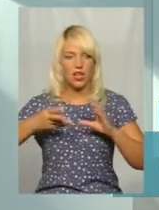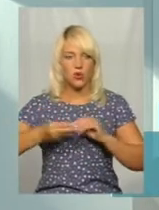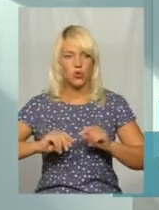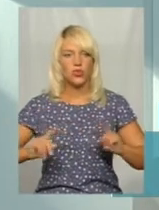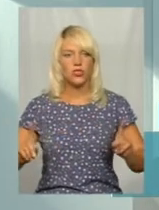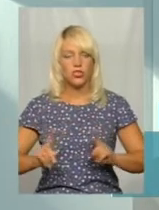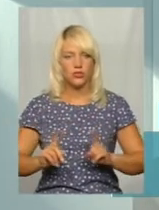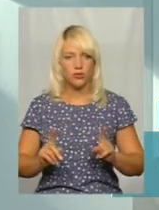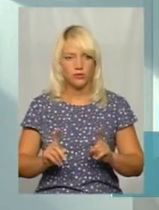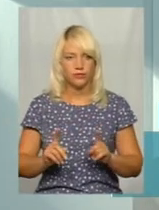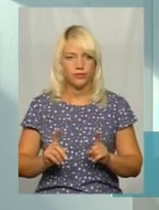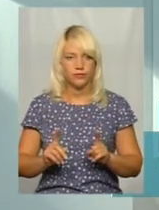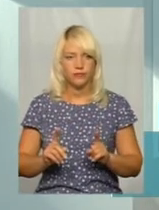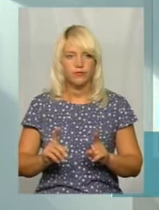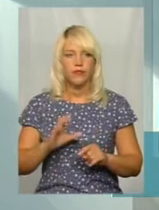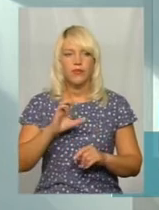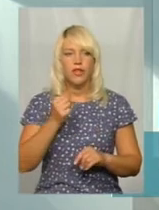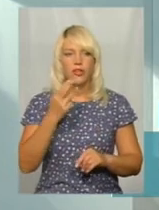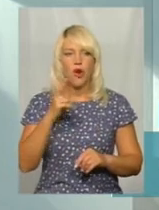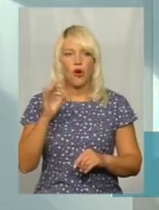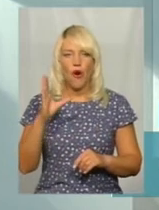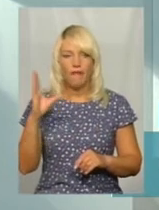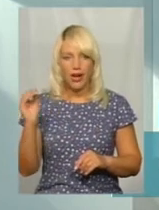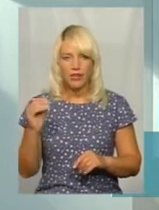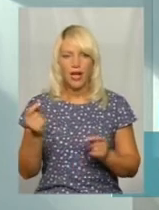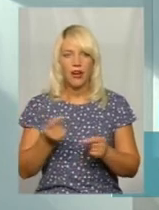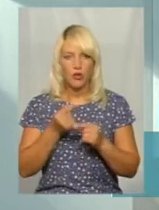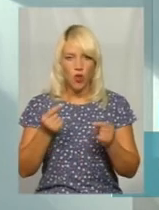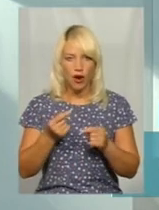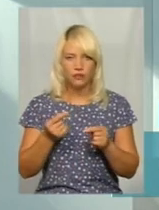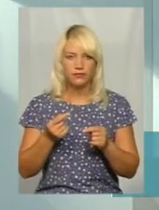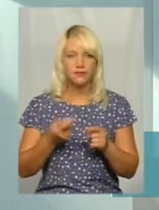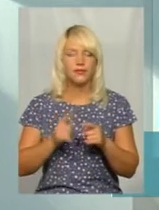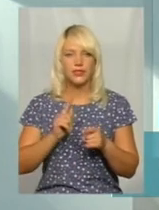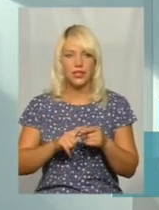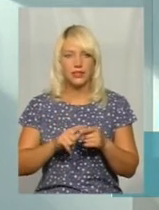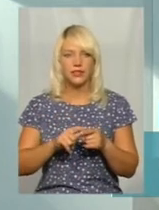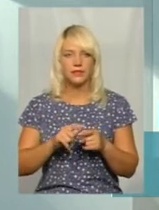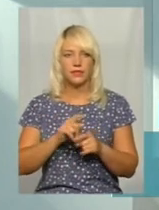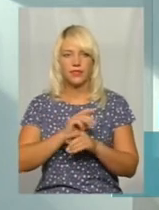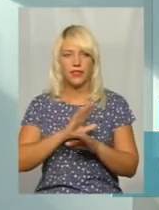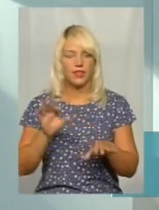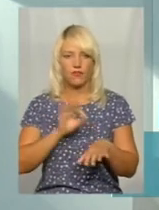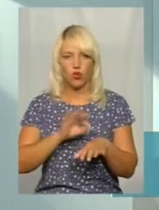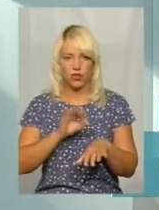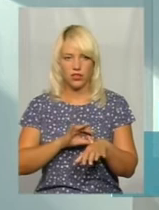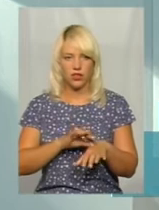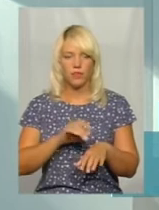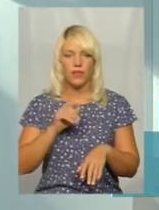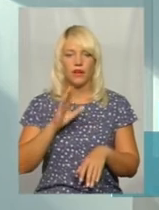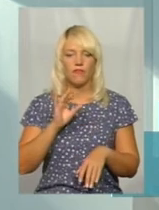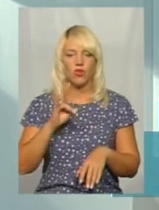саме сашкою насіння не хворіє. Просто воно,